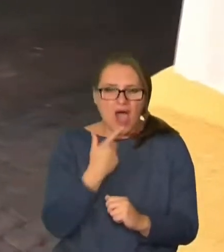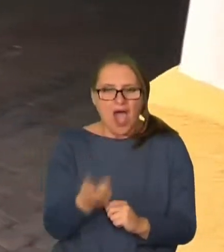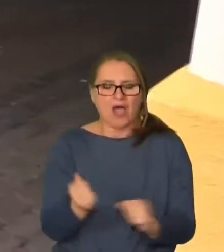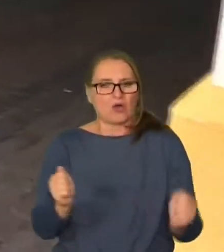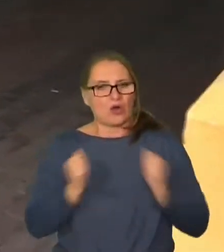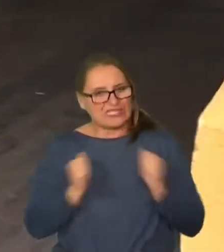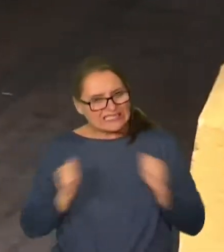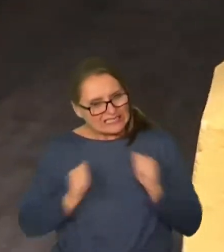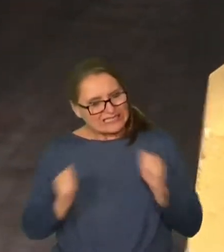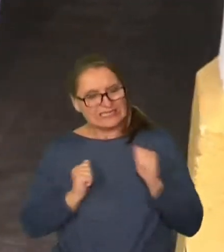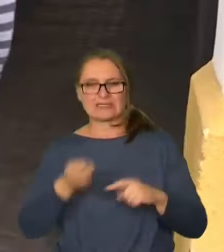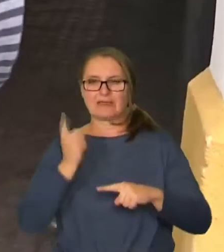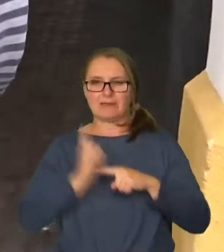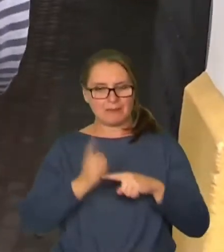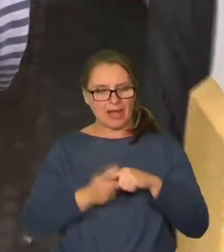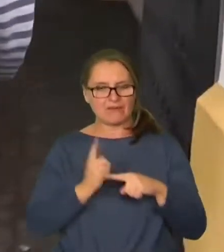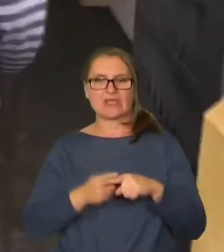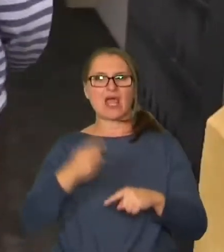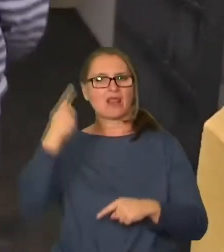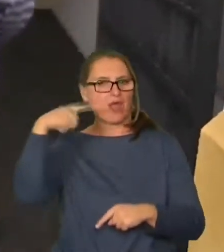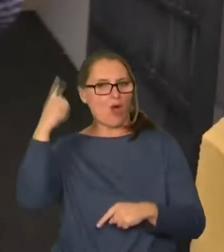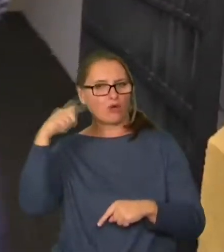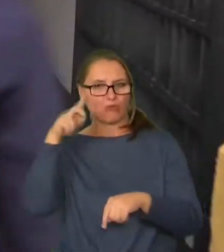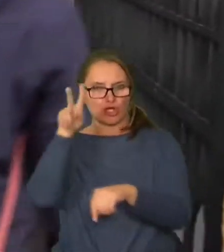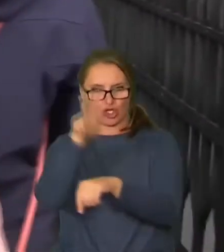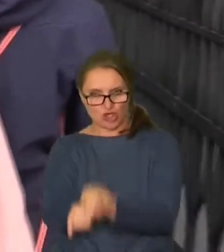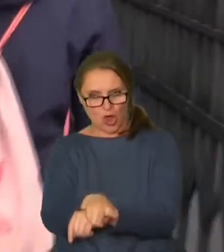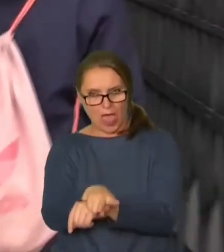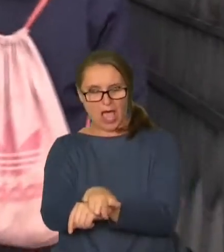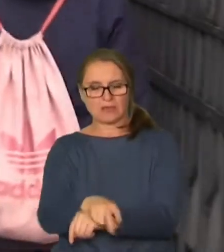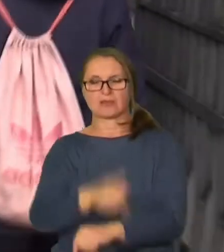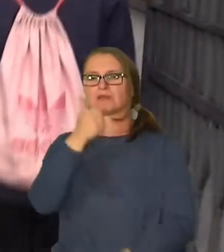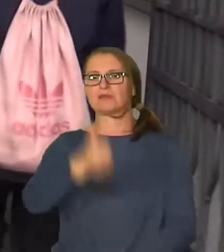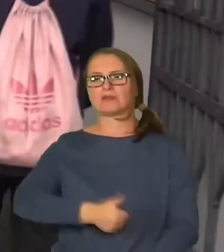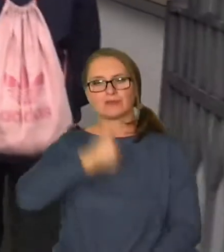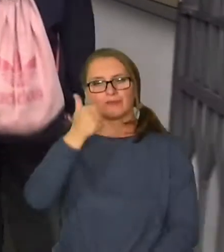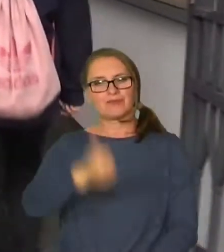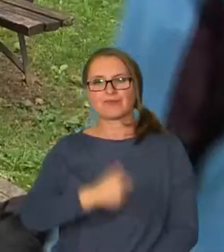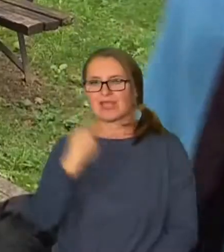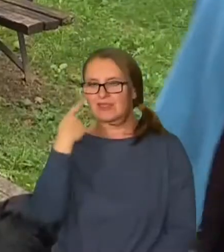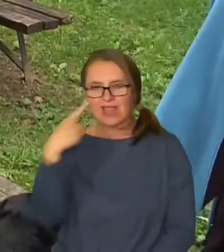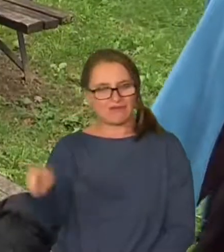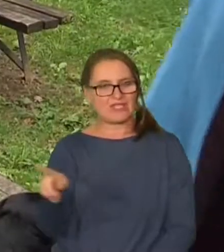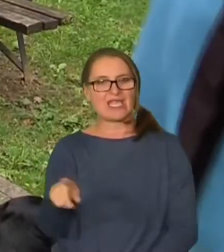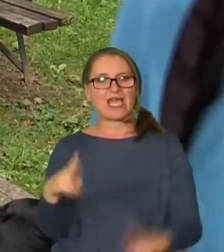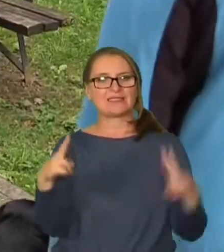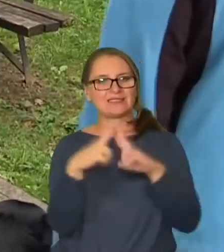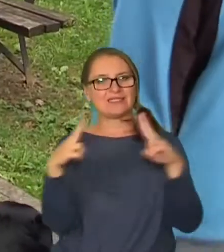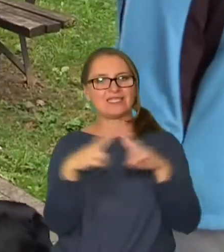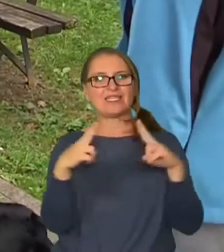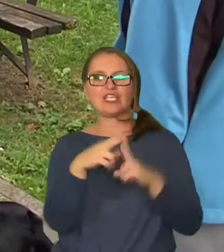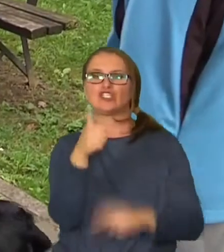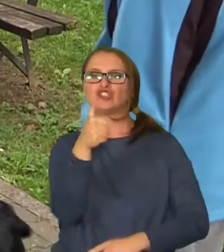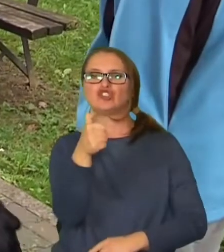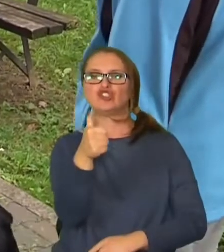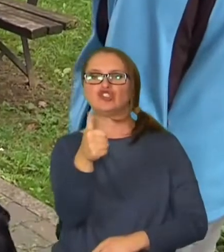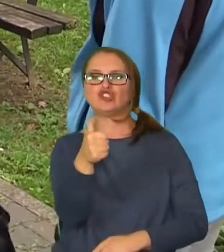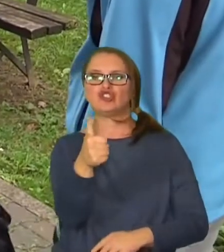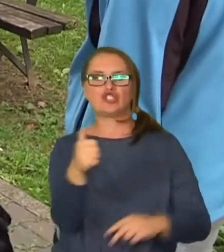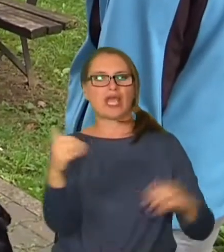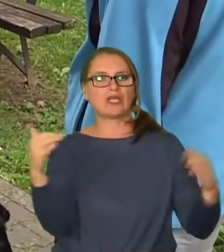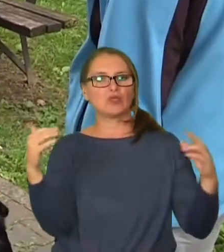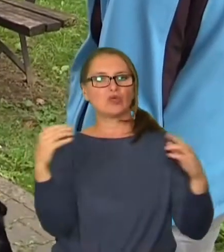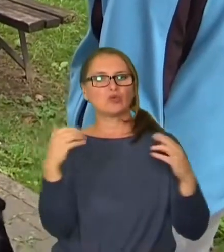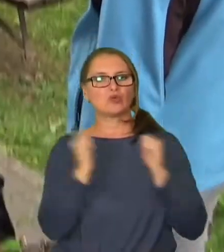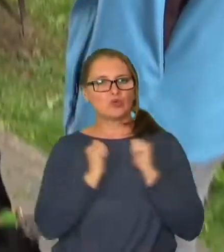potrebujú pravidelný tréning aj odborný dohľad. Každý rok sa desiatky nevidiacich stretávajú na týždennom sústredení, kde sa so